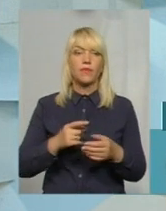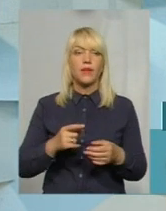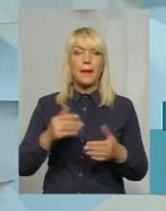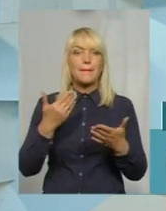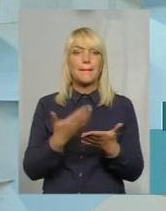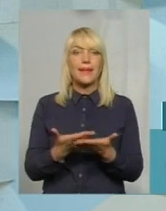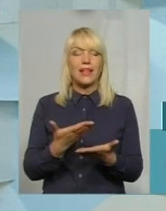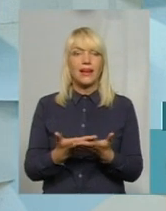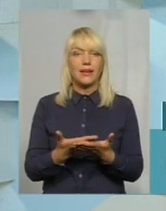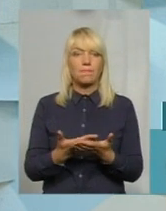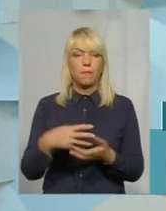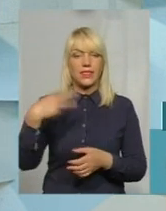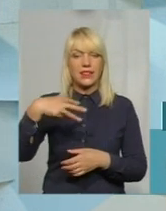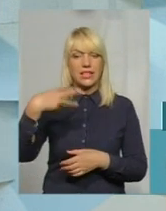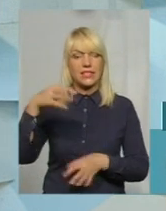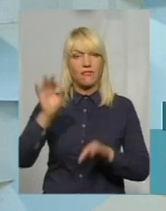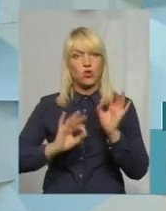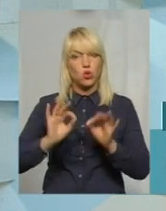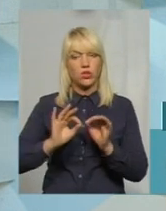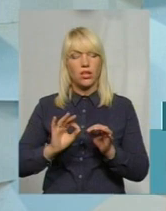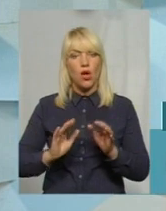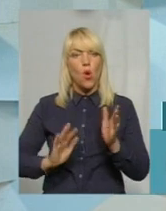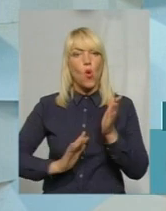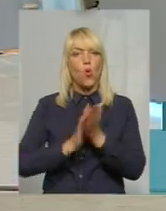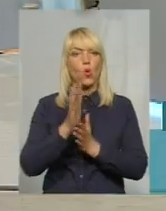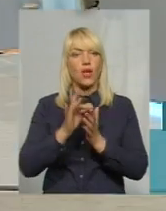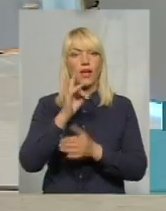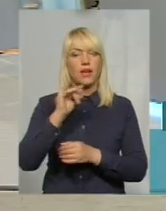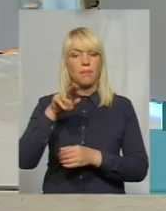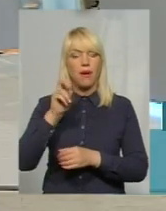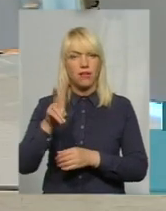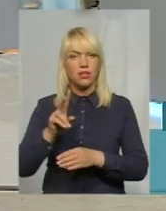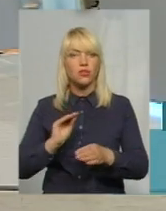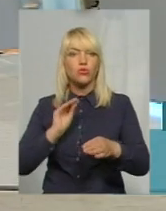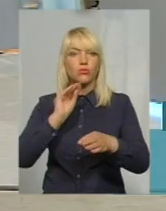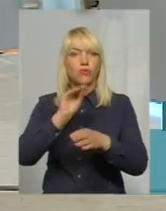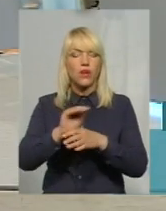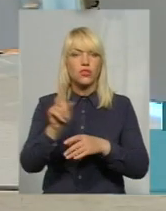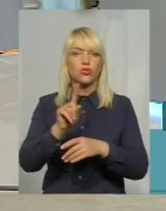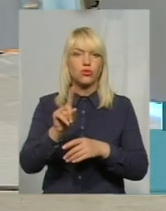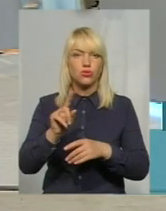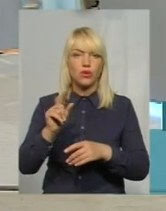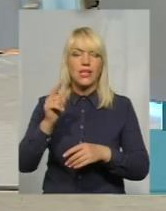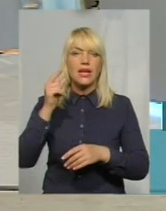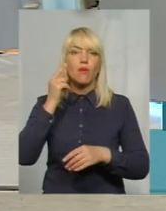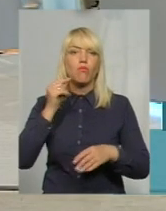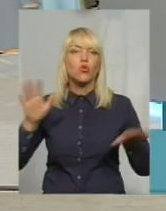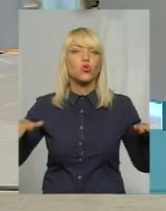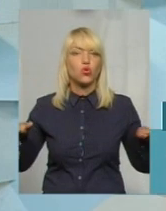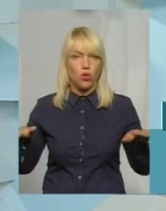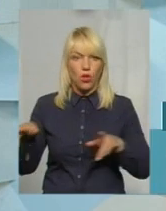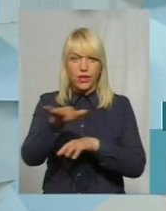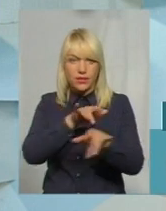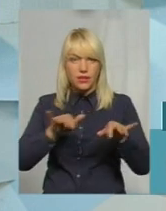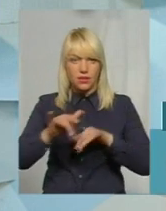30% урожайності ріпаку додає запилення бжолами, біля 20